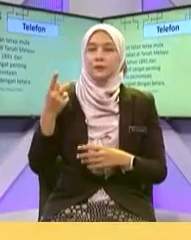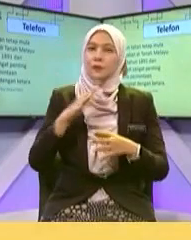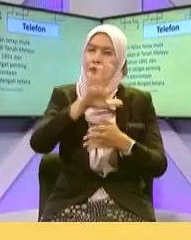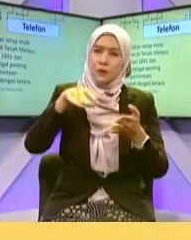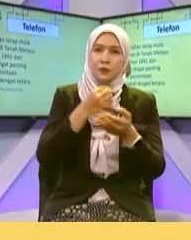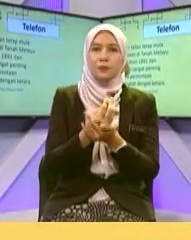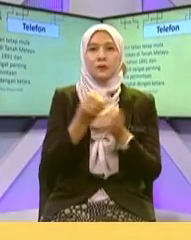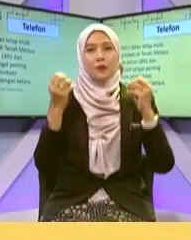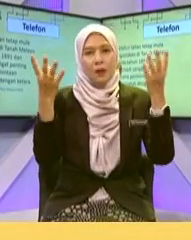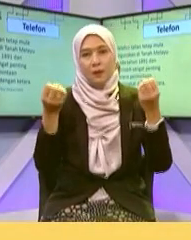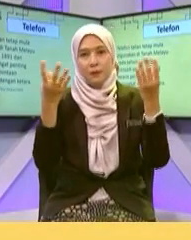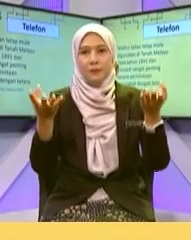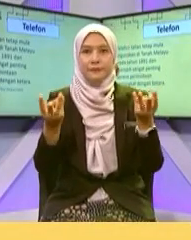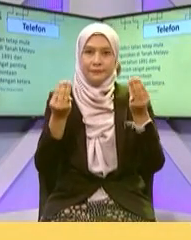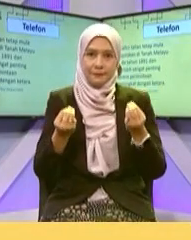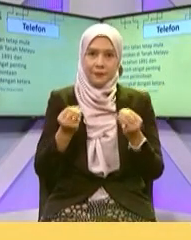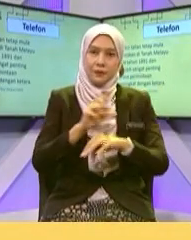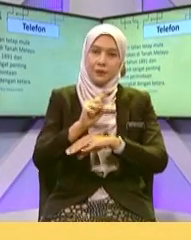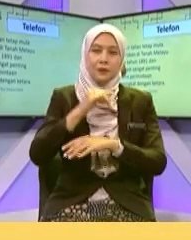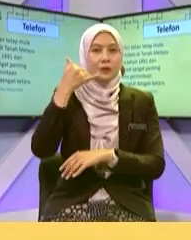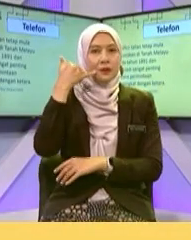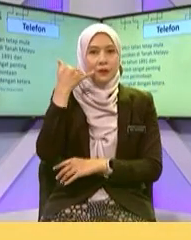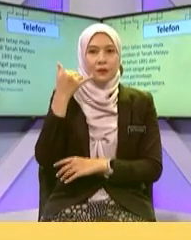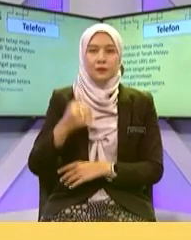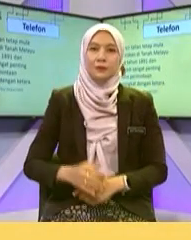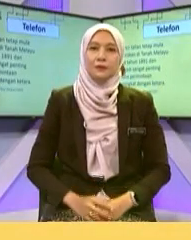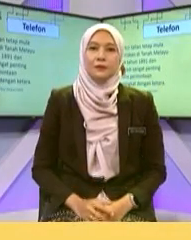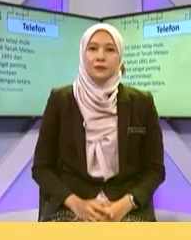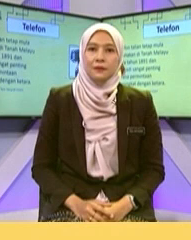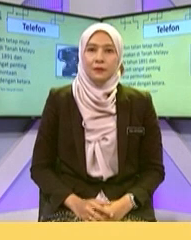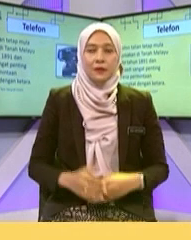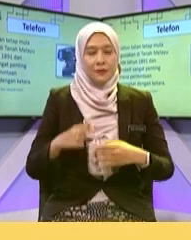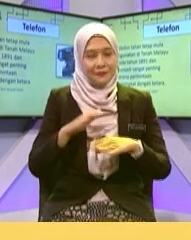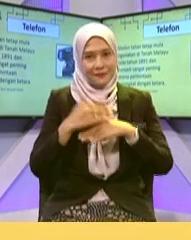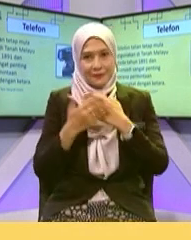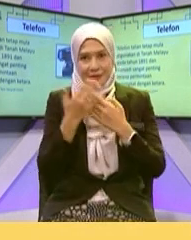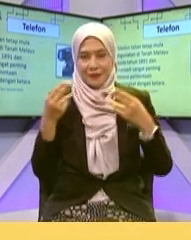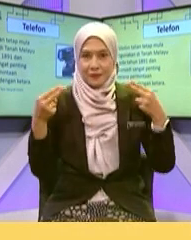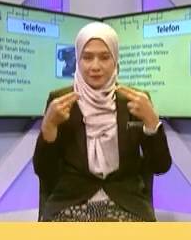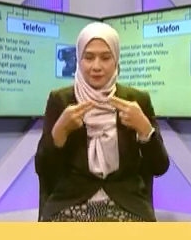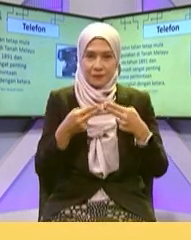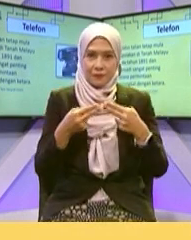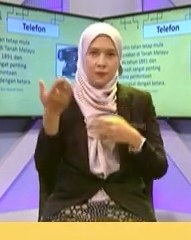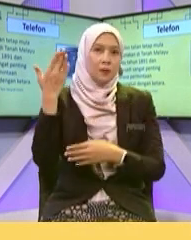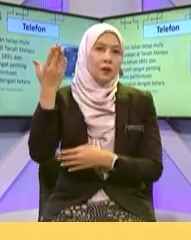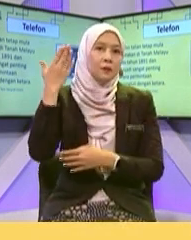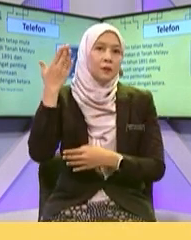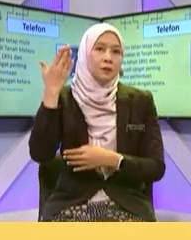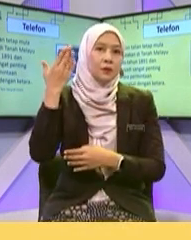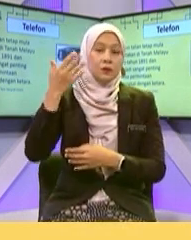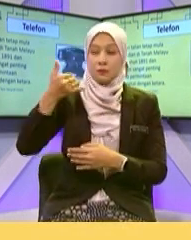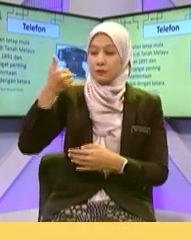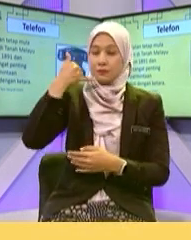Ramai orang Nak gunakan telefon Okey Pada waktu itu Senang nak berhubung Ini contoh Pada zaman dulu Kan dia ada Ganggang kat atas